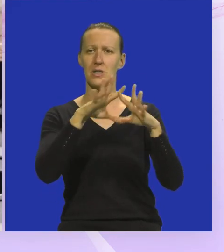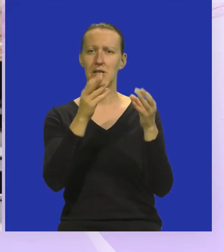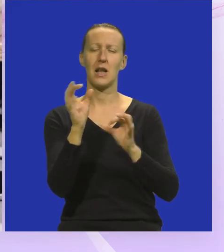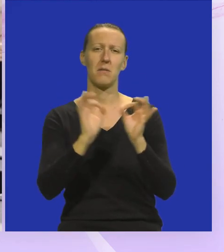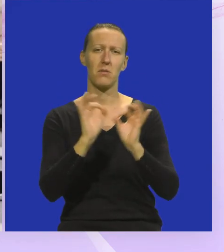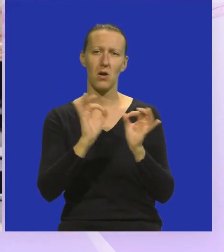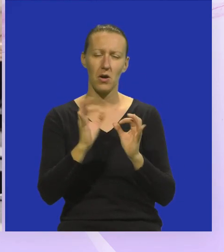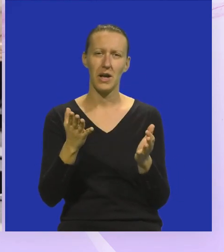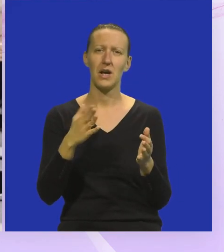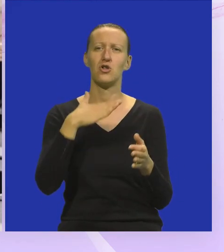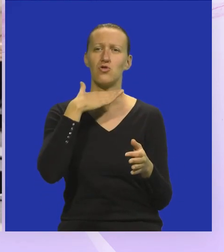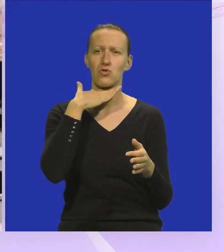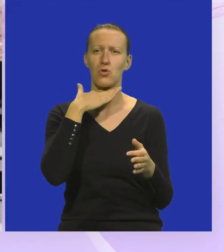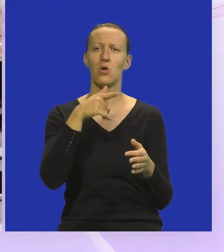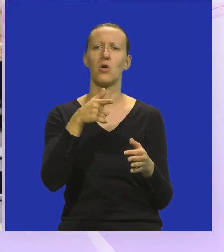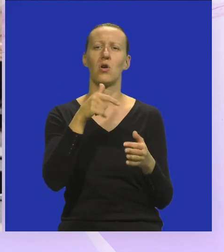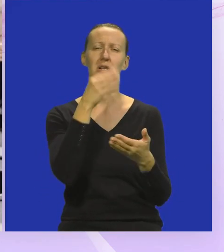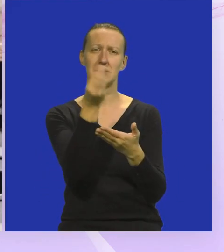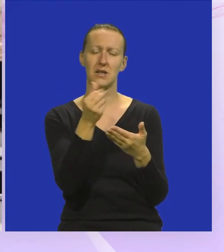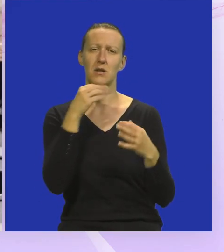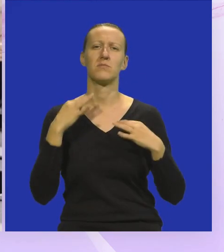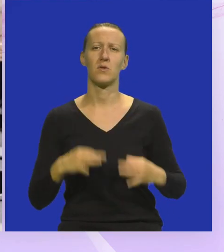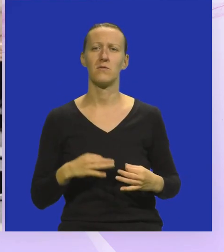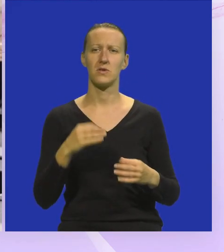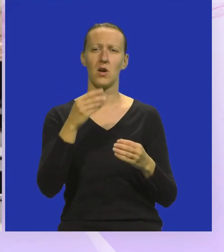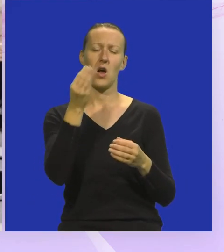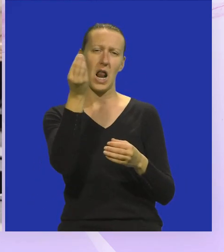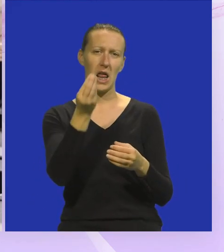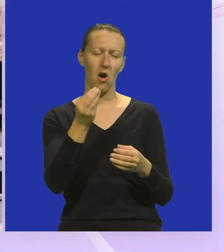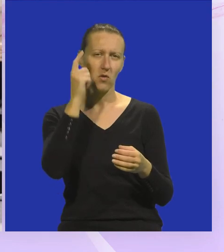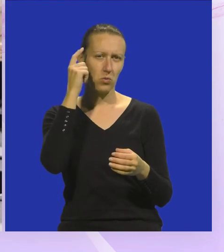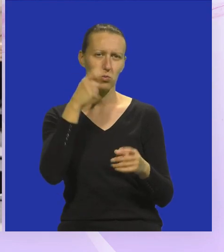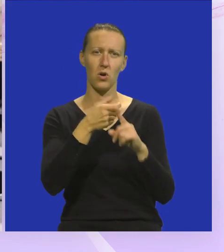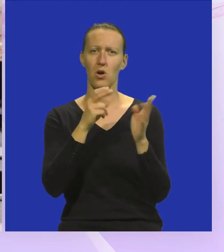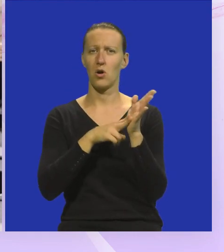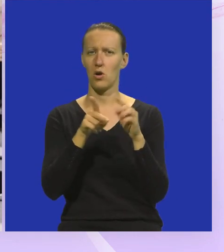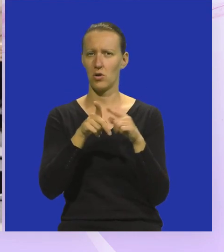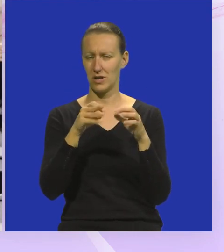cijeli projekt, škola sa ilustratorima i profesoricom likovne kulture Mirjana Konta.